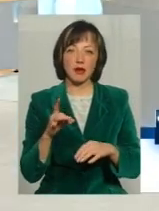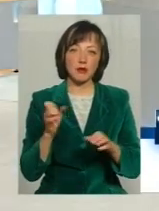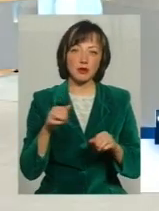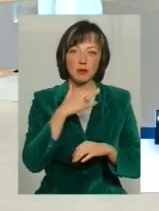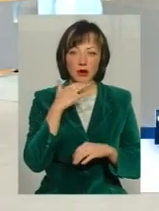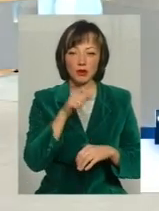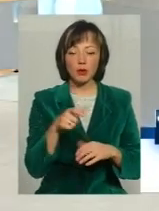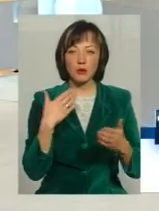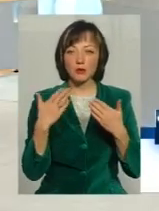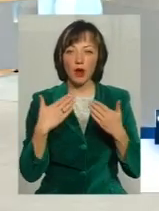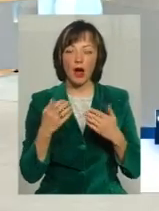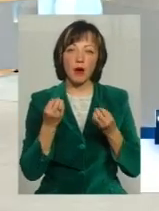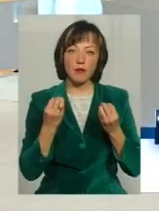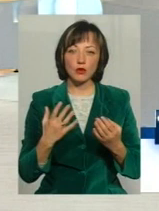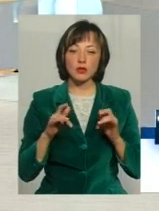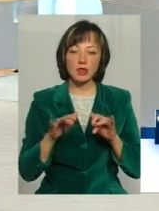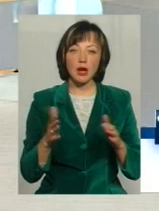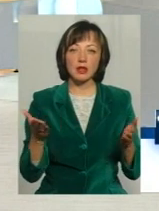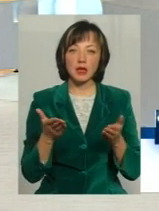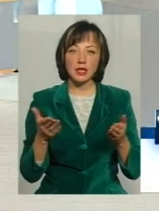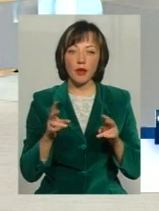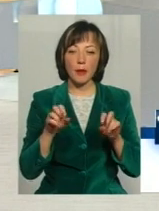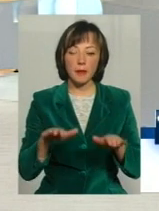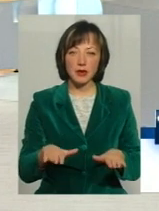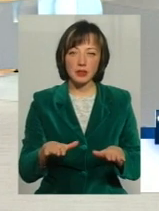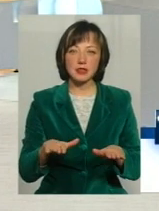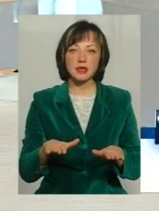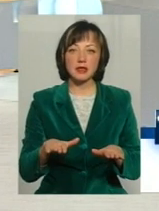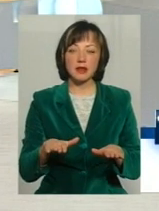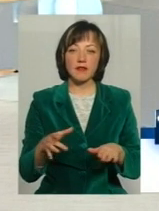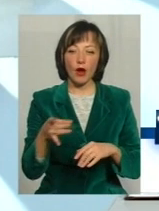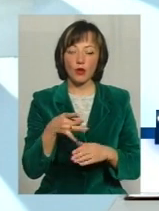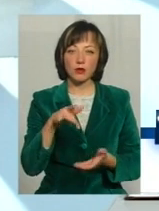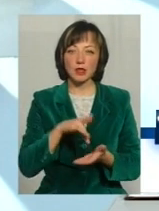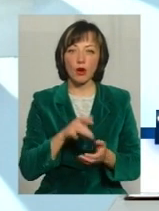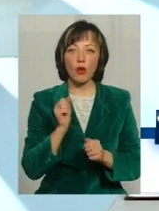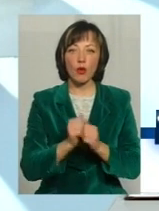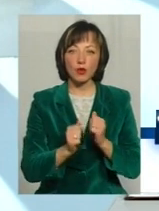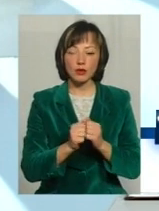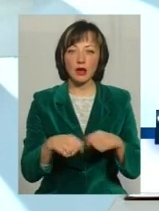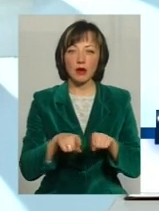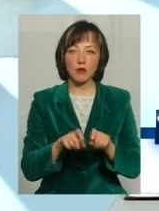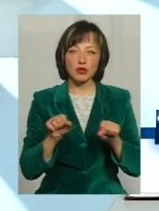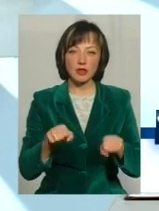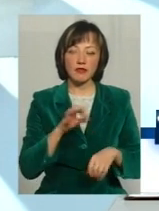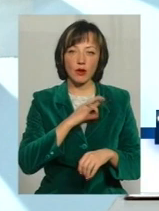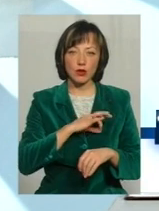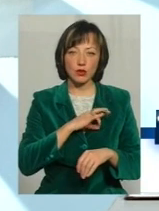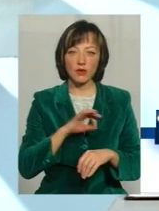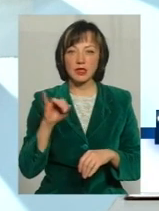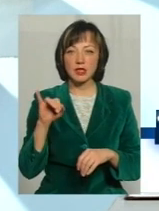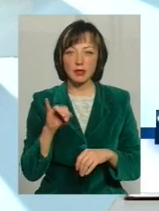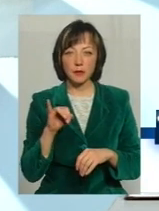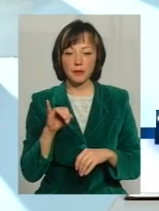поспілкуватися А просто якийсь захід можливо на місці в якомусь районному центрі Кожна така можливість на місці використовується І